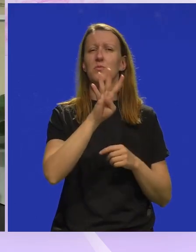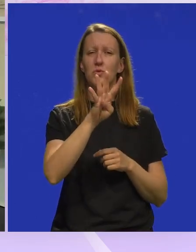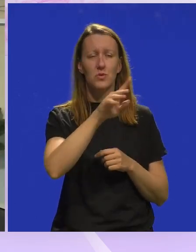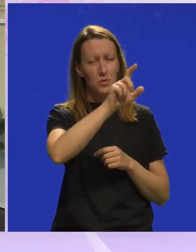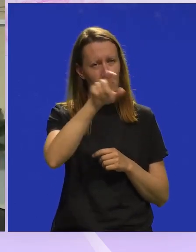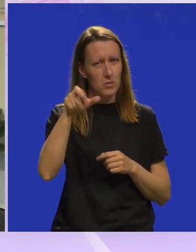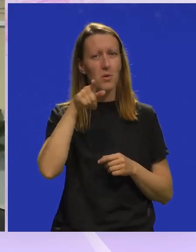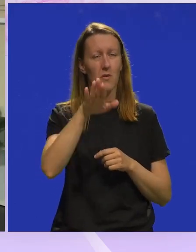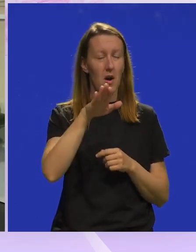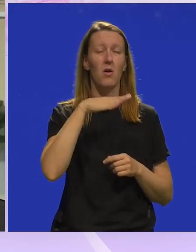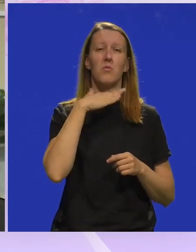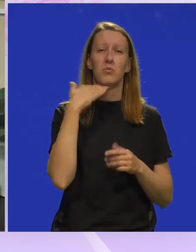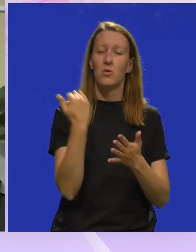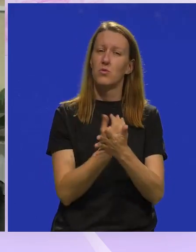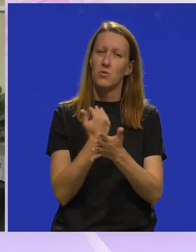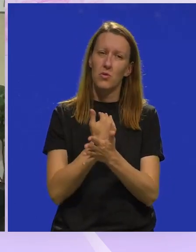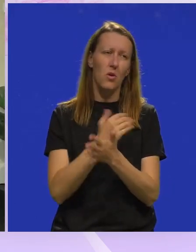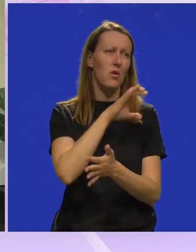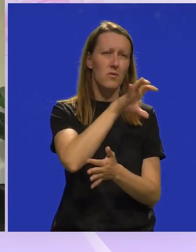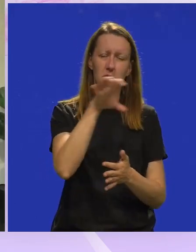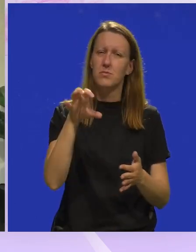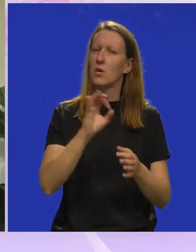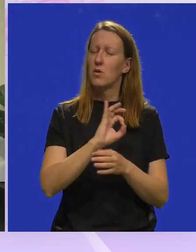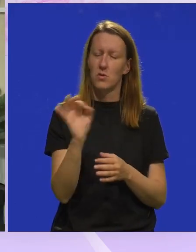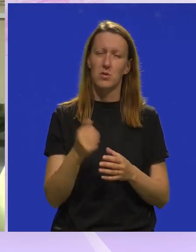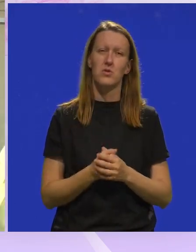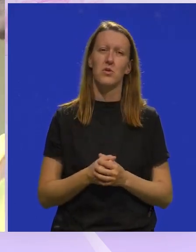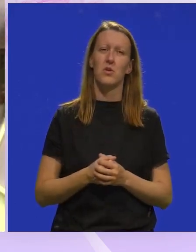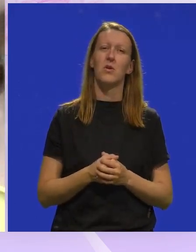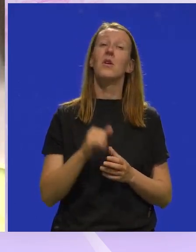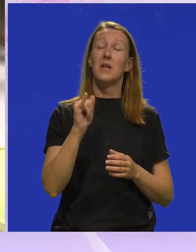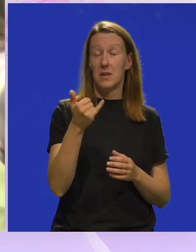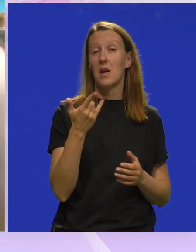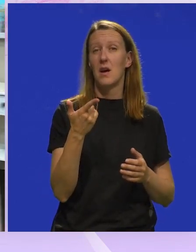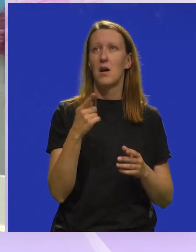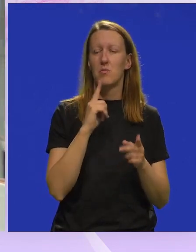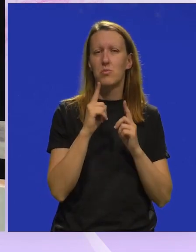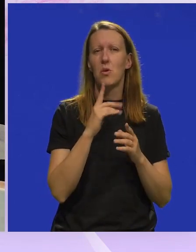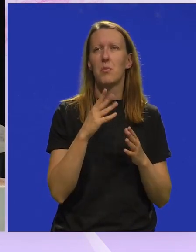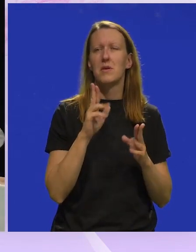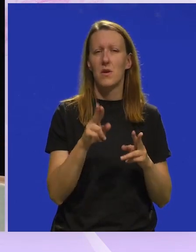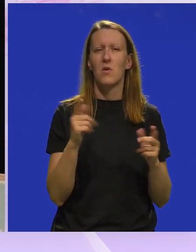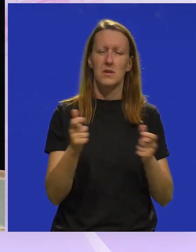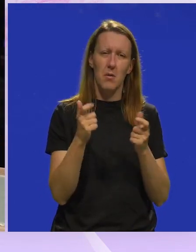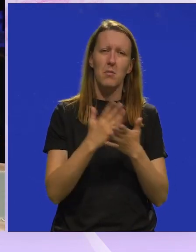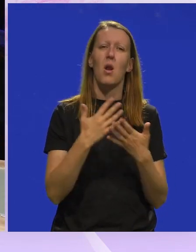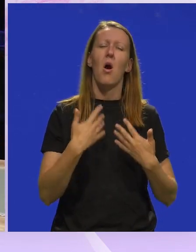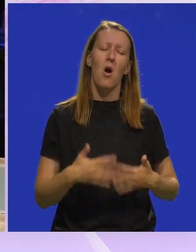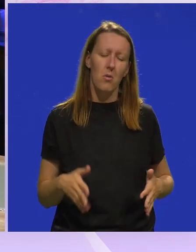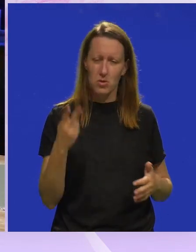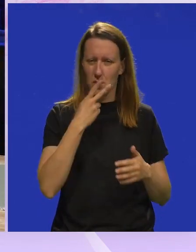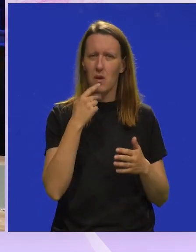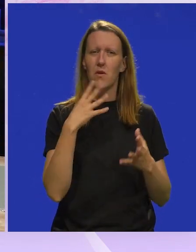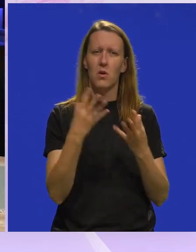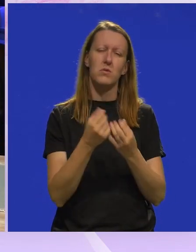glumca, ovoliko novih scena, momenata, fantastično. Da, probi su stvarno tekle zabavno, bilo je opušteno,